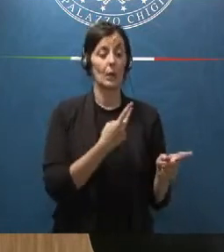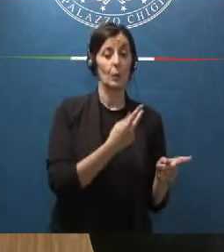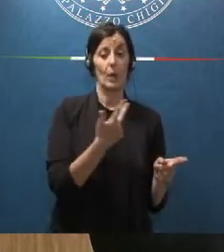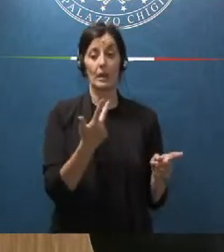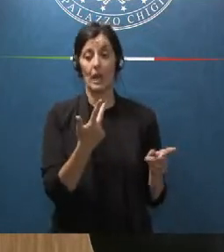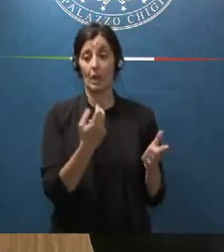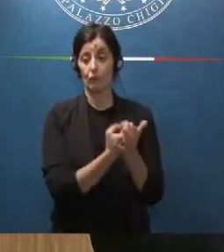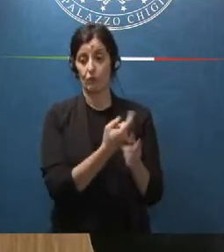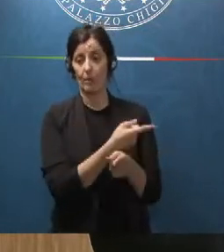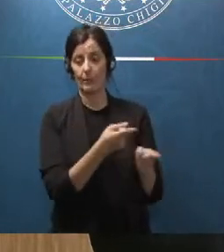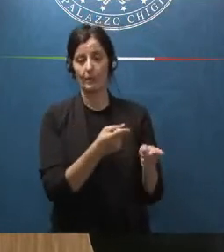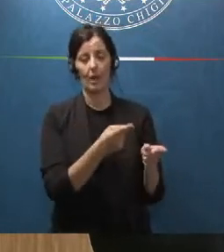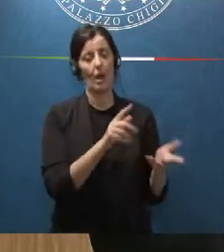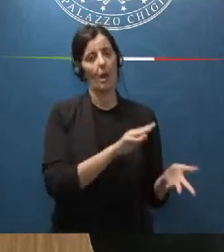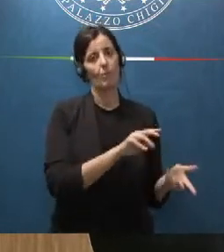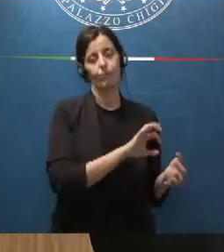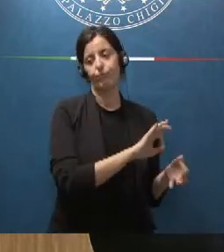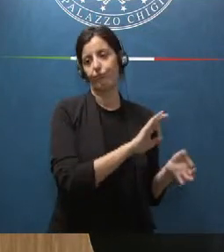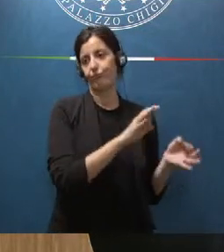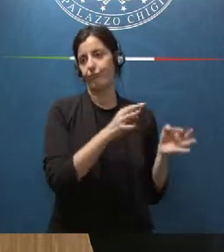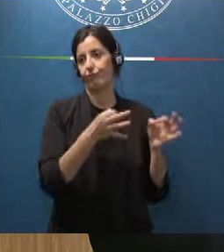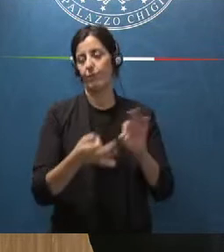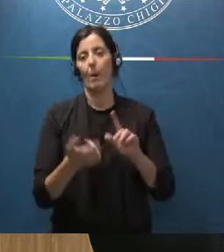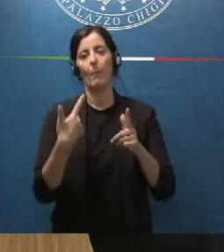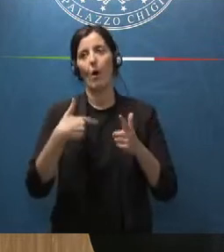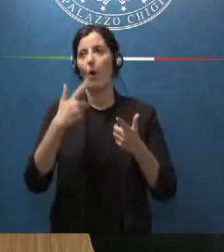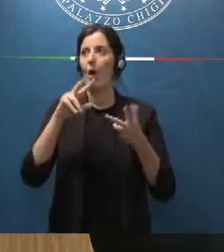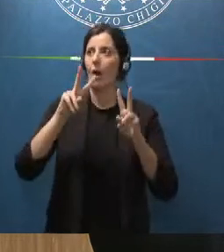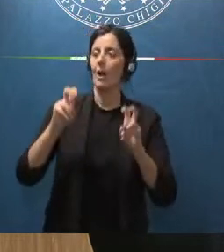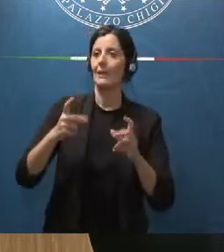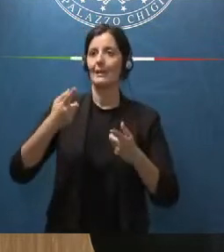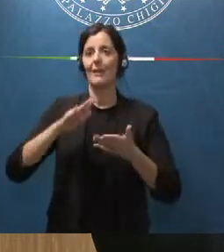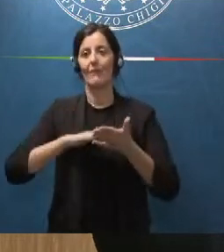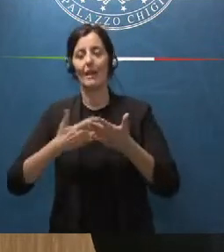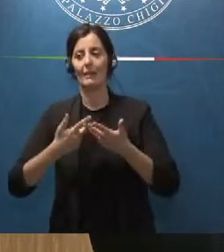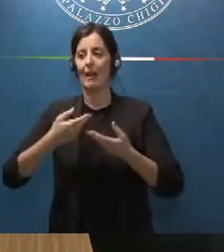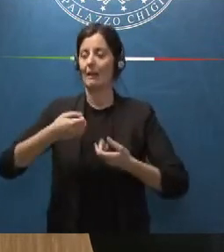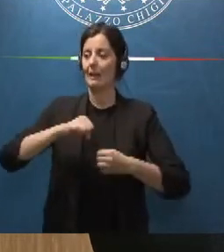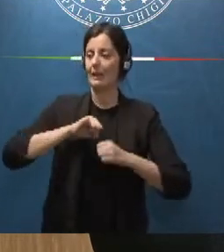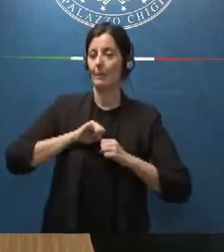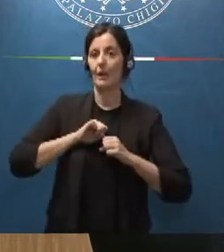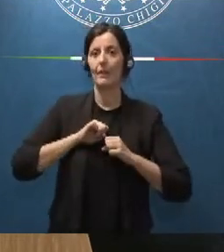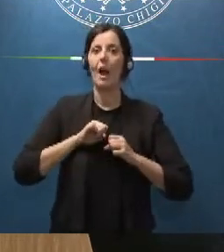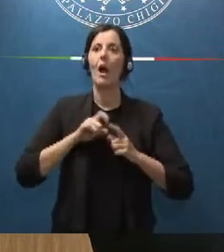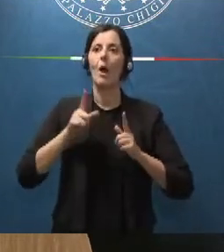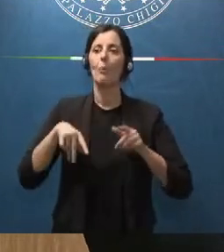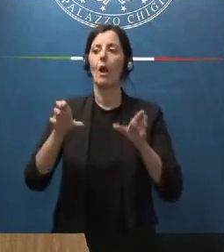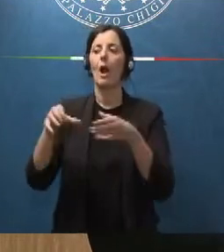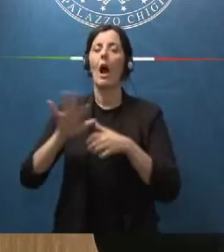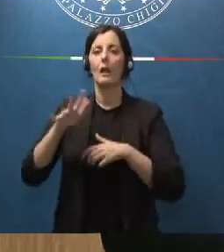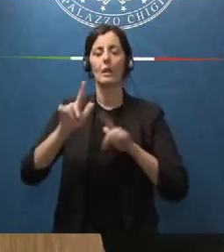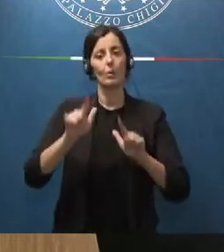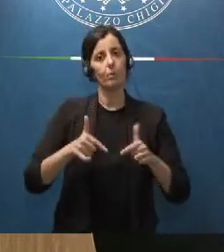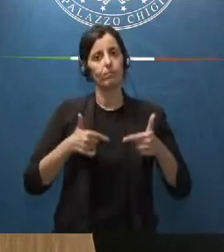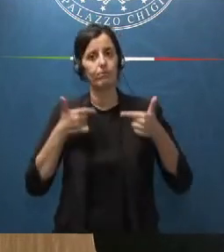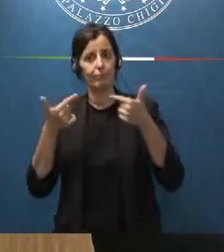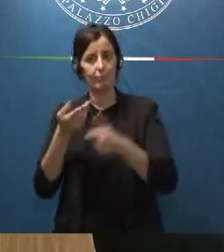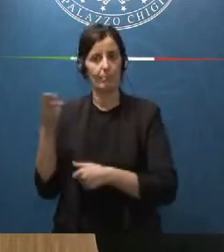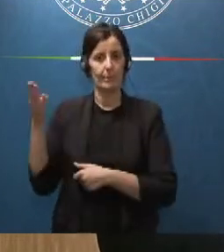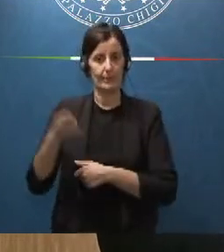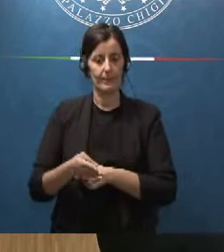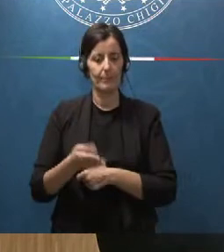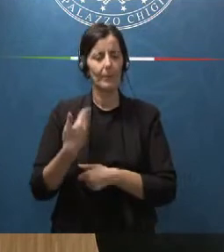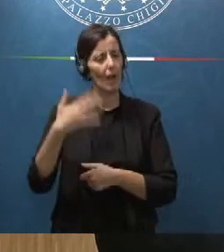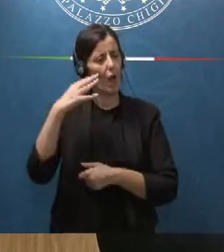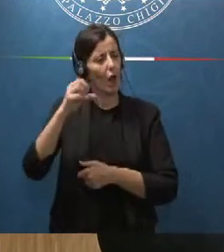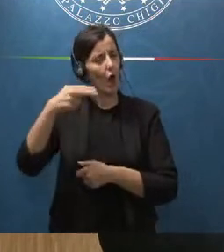si riverbera poi inevitabilmente in termini di reputazione e credibilità anche sulle altre sulla Coviso che eravamo di fronte al paradosso che una norma